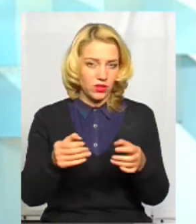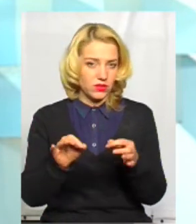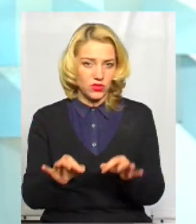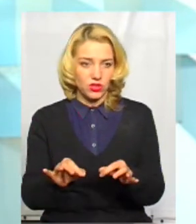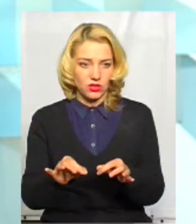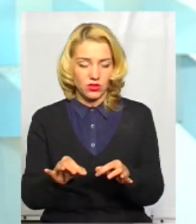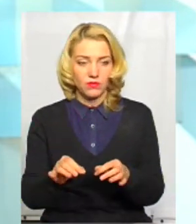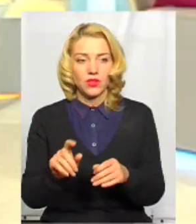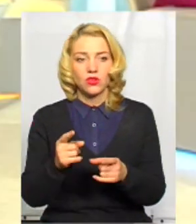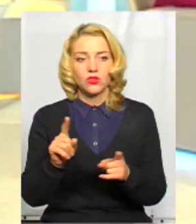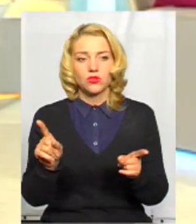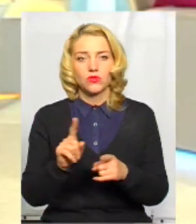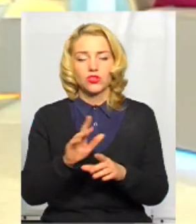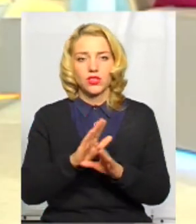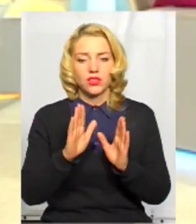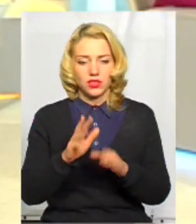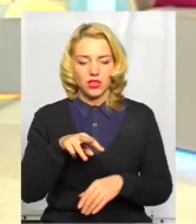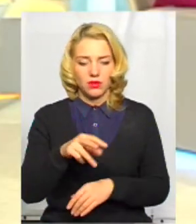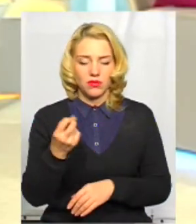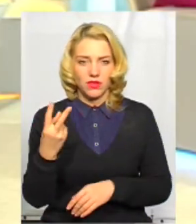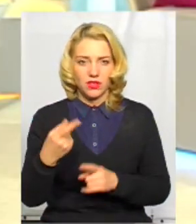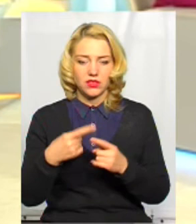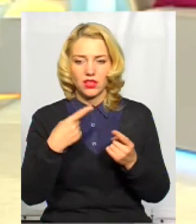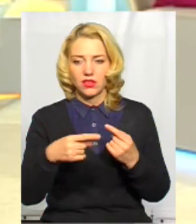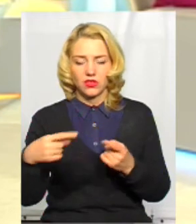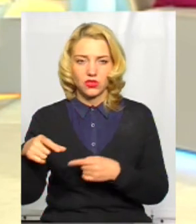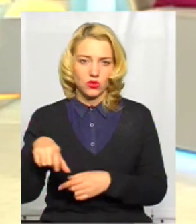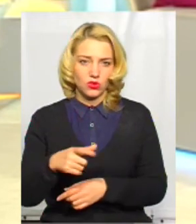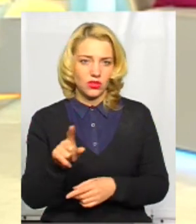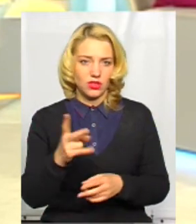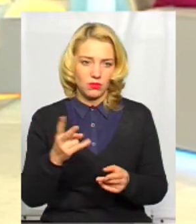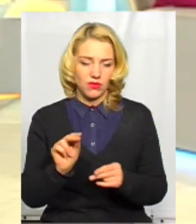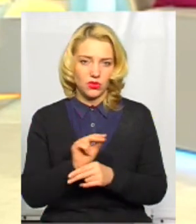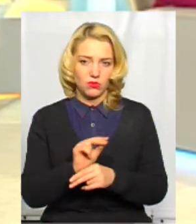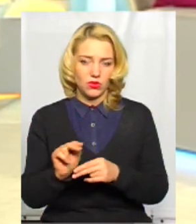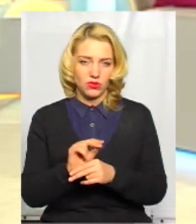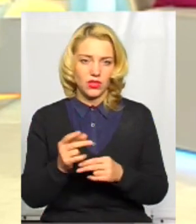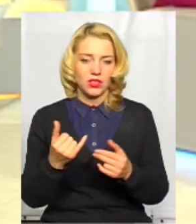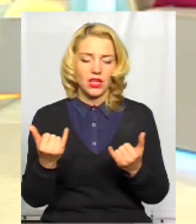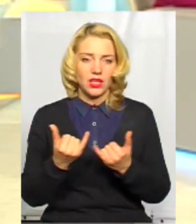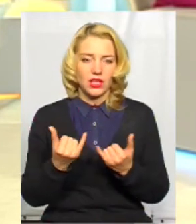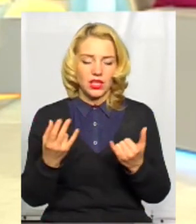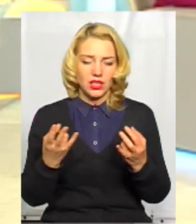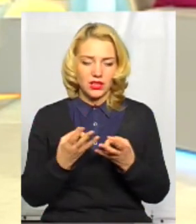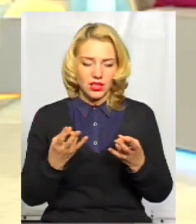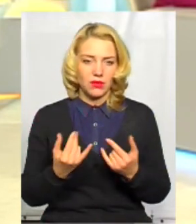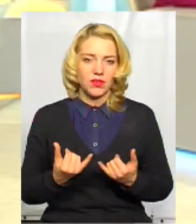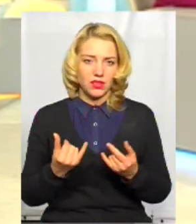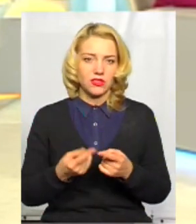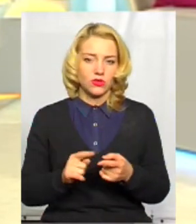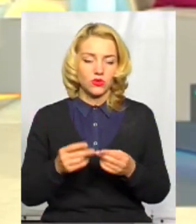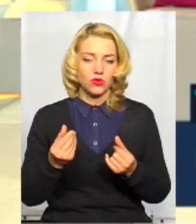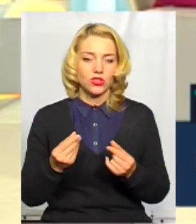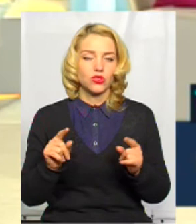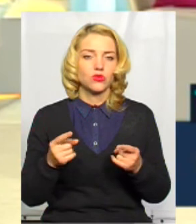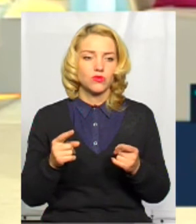від мене, тому що це не тільки М-12 траса, це багато інших доріг, які треба відремонтувати, знайти на це кошти, тому що все